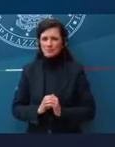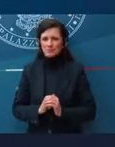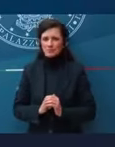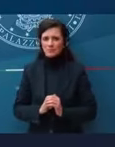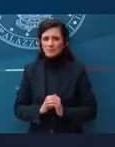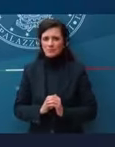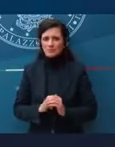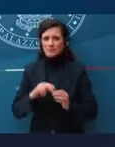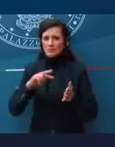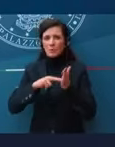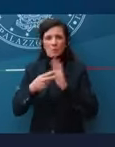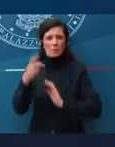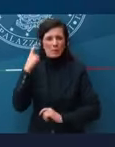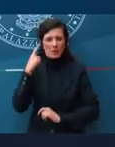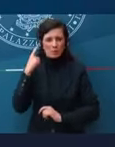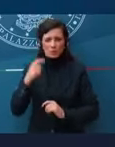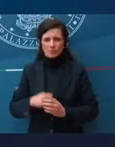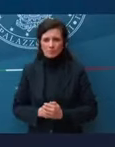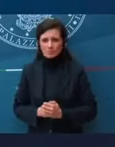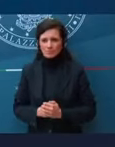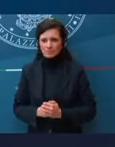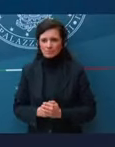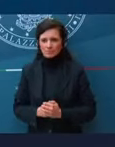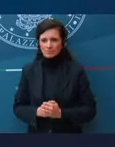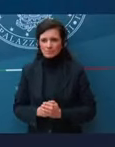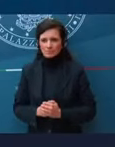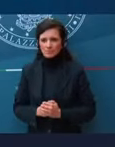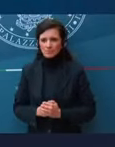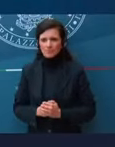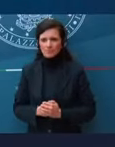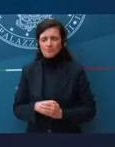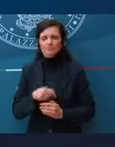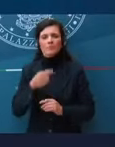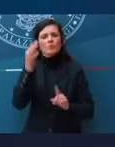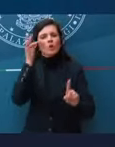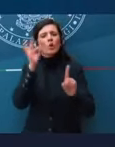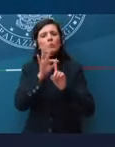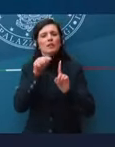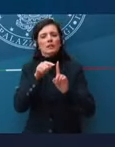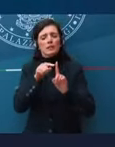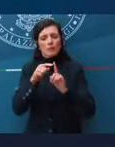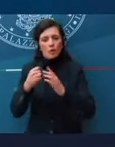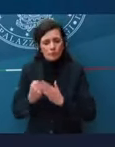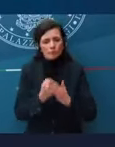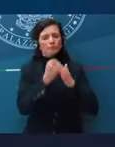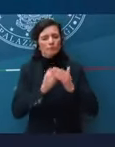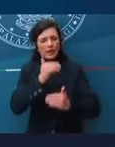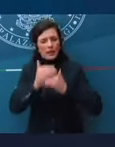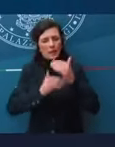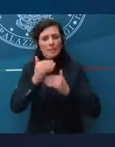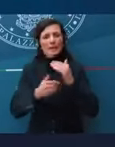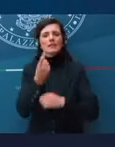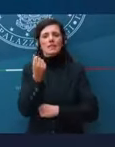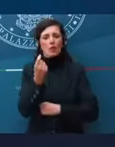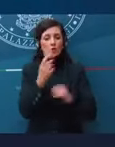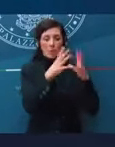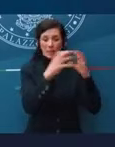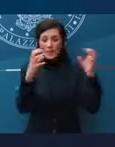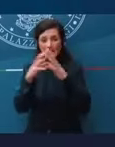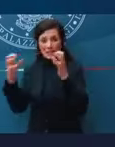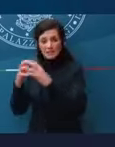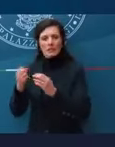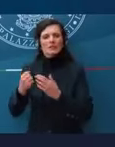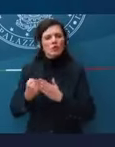sono le imprese, l'aiuto alle imprese, il sostegno alle imprese, il sostegno al lavoro